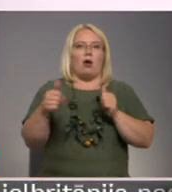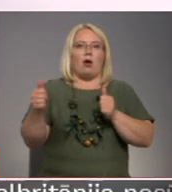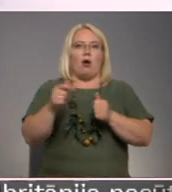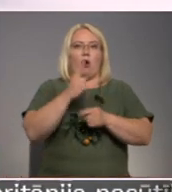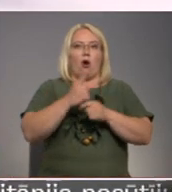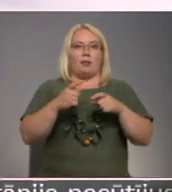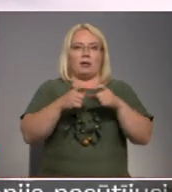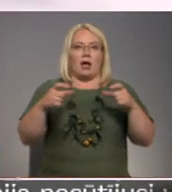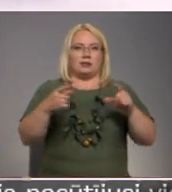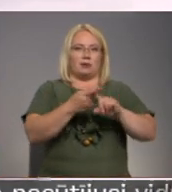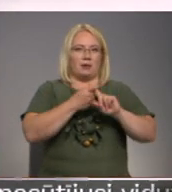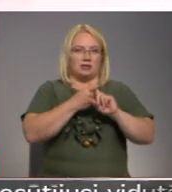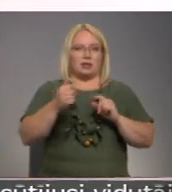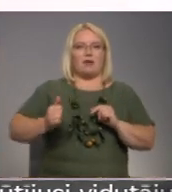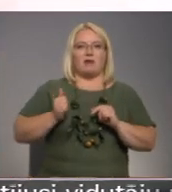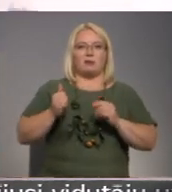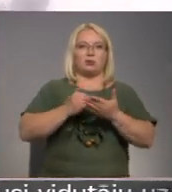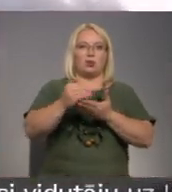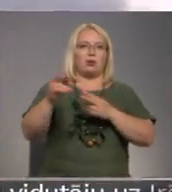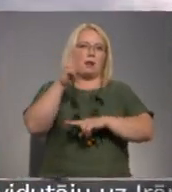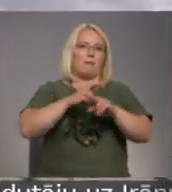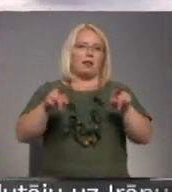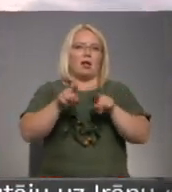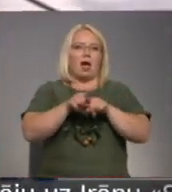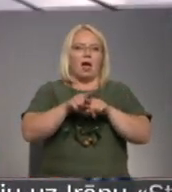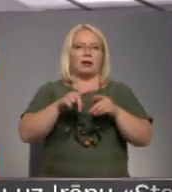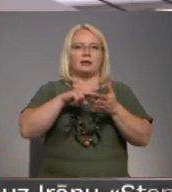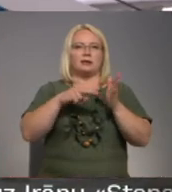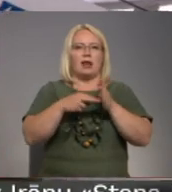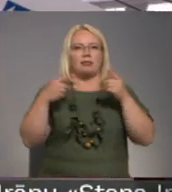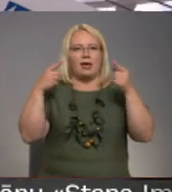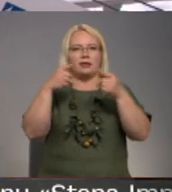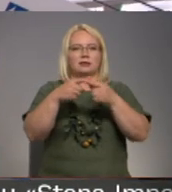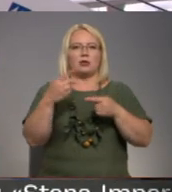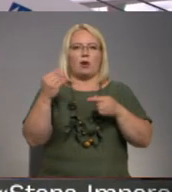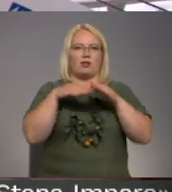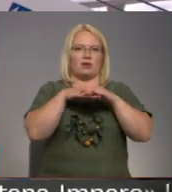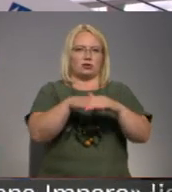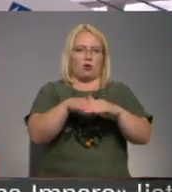obligāciju piesaistē uzņēmumus turpina meklēt arī AirBaltic strateģisko investoru.